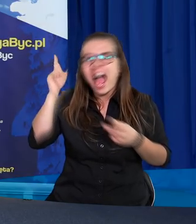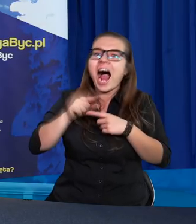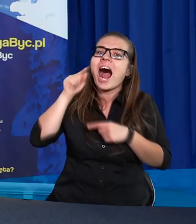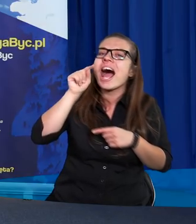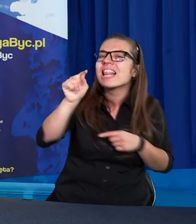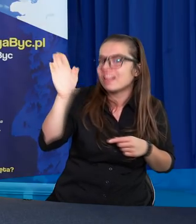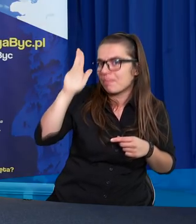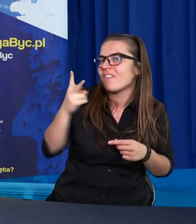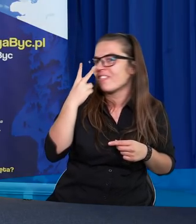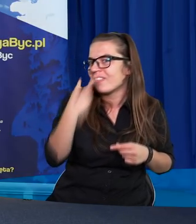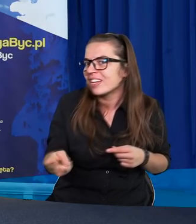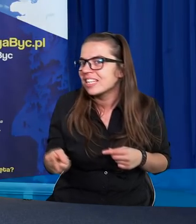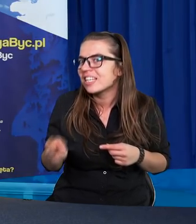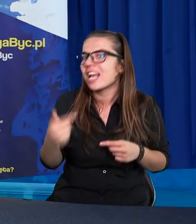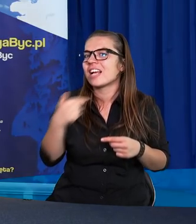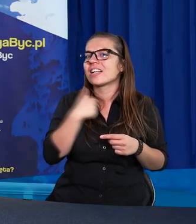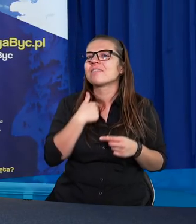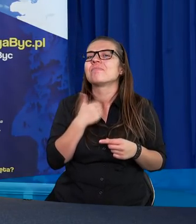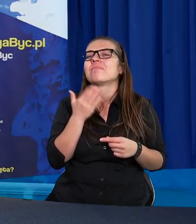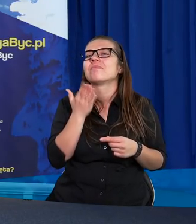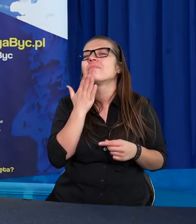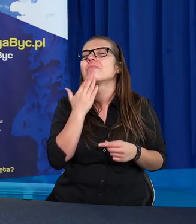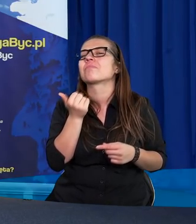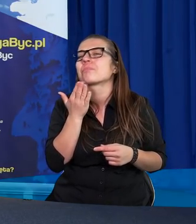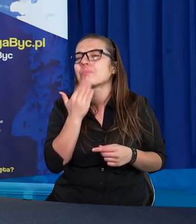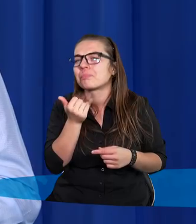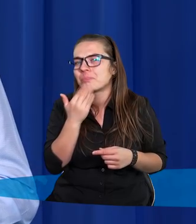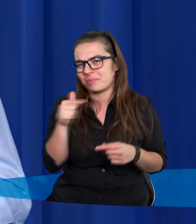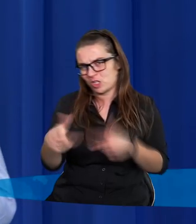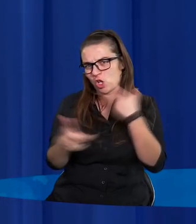widzisz, że ja nie chcę tego zrobić.